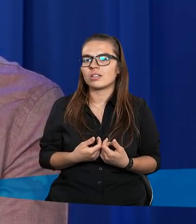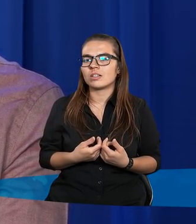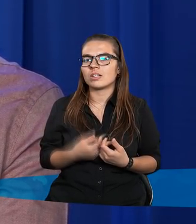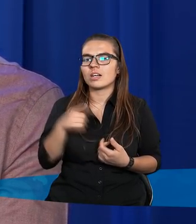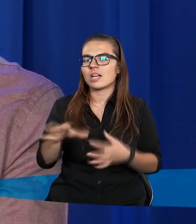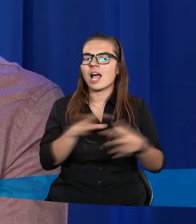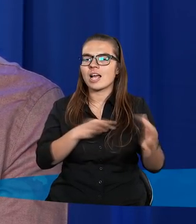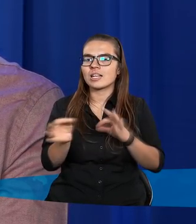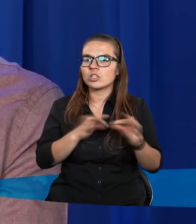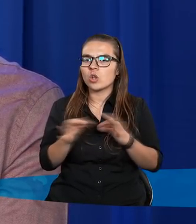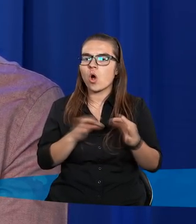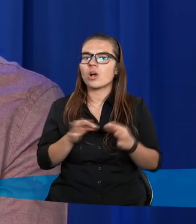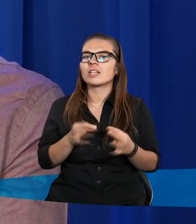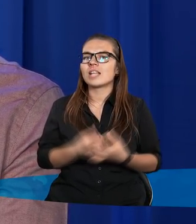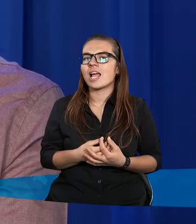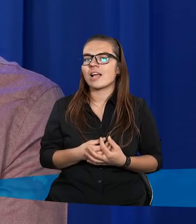Te historie,